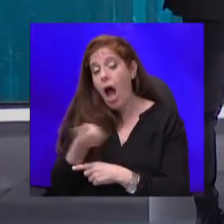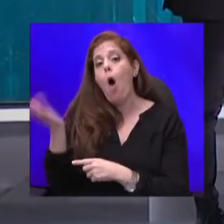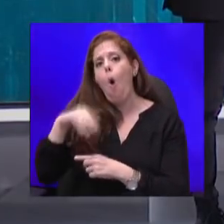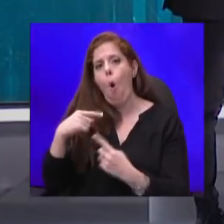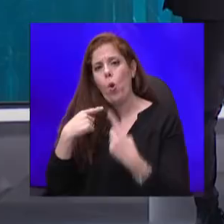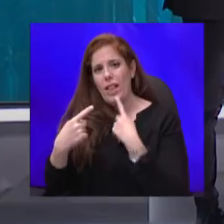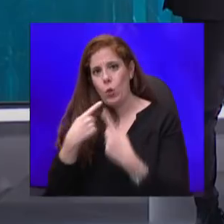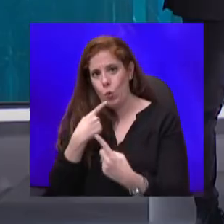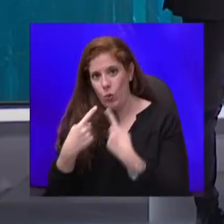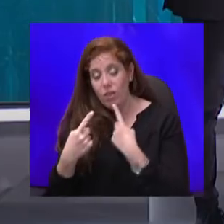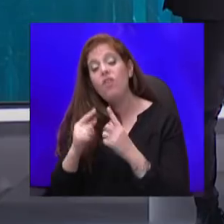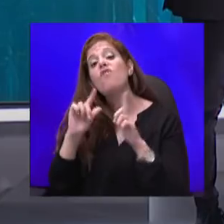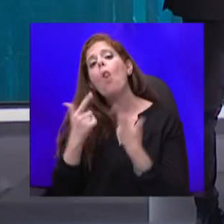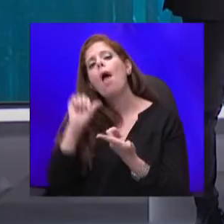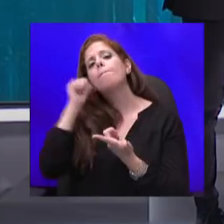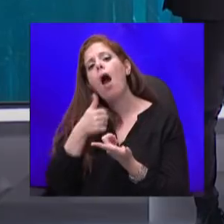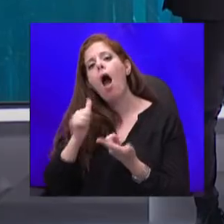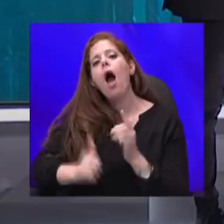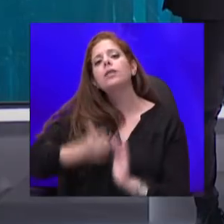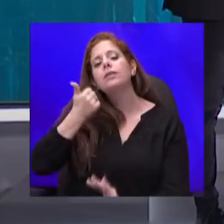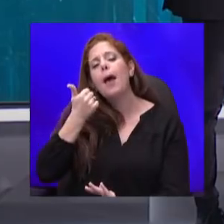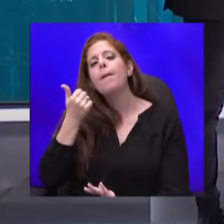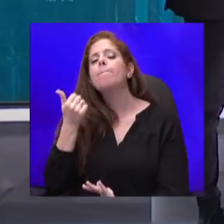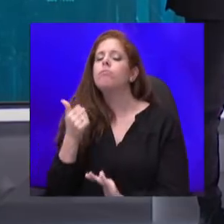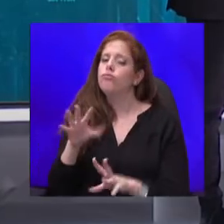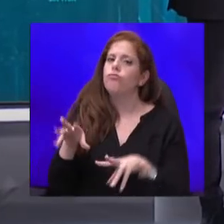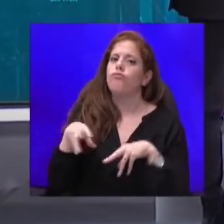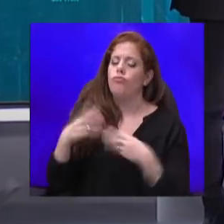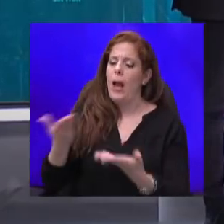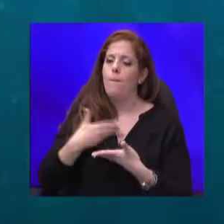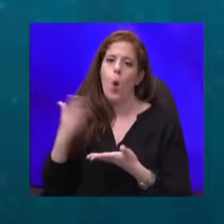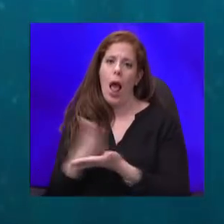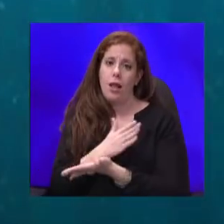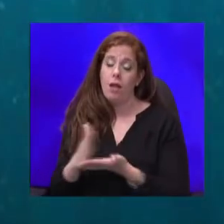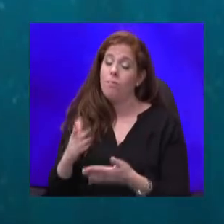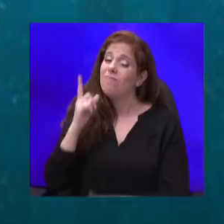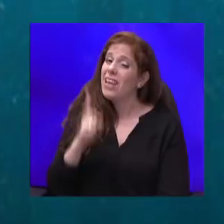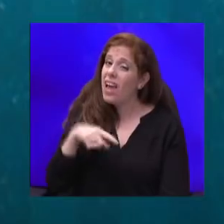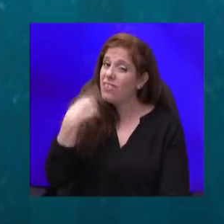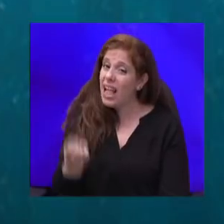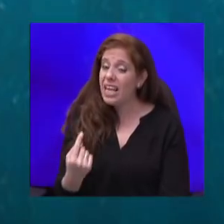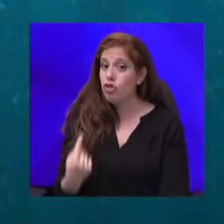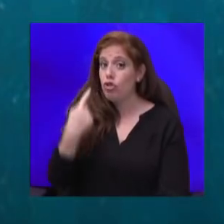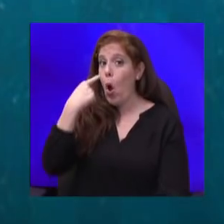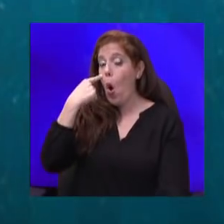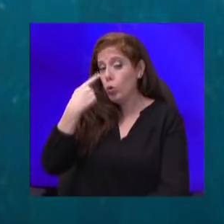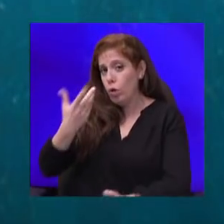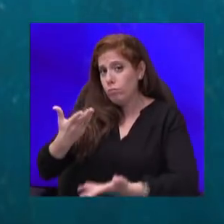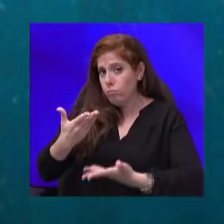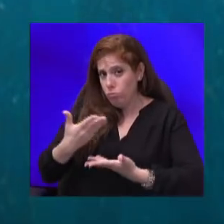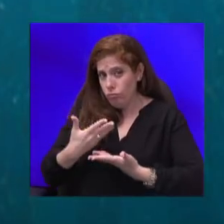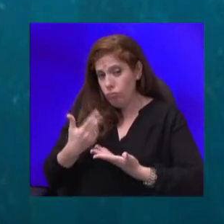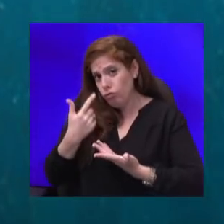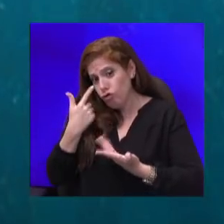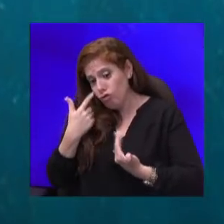ואולי מחר עשרים יהיו בשליים לקבל החלטה. אני חייבת להגיד שהרושם שאני קיבלתי, ותכף נדבר על התוכן של הדיון הזה,